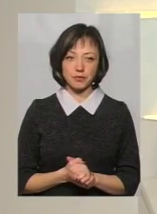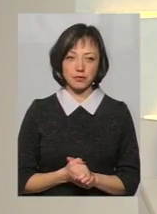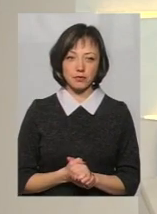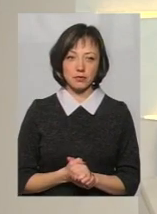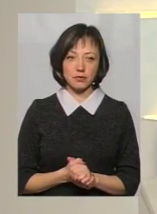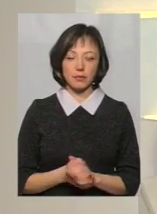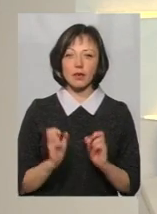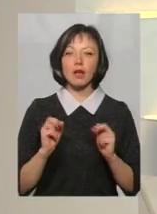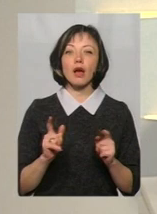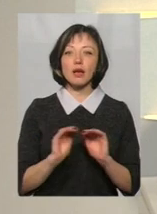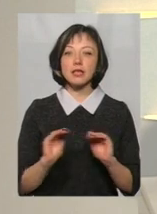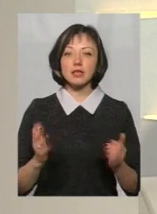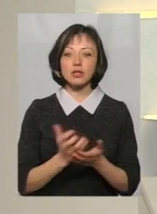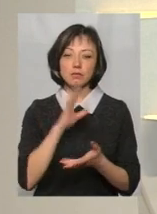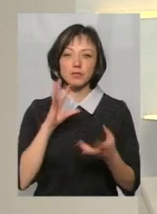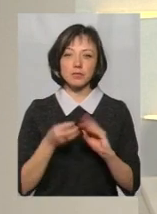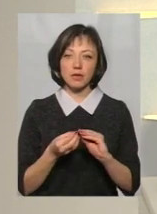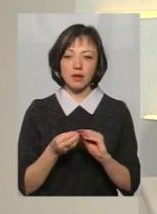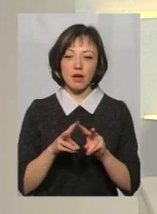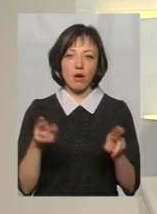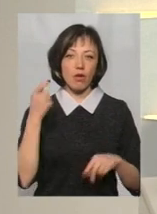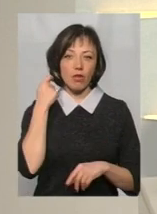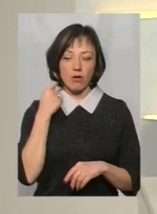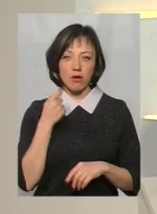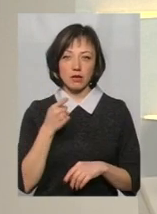Як вони, от, знайшли спільну мову з однолітками?